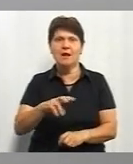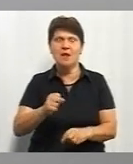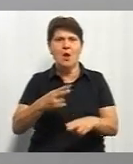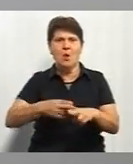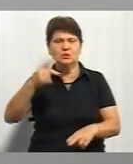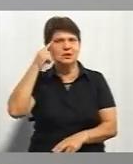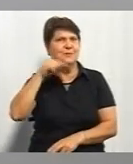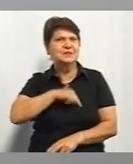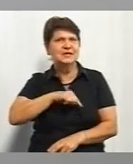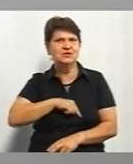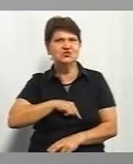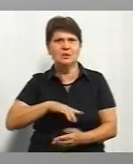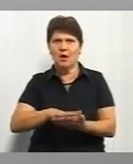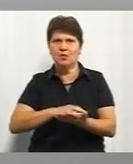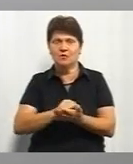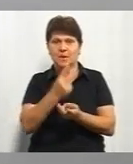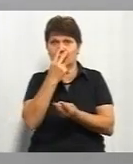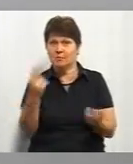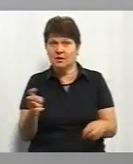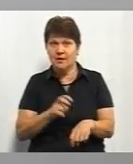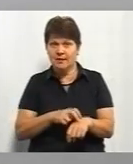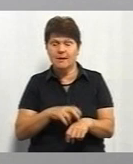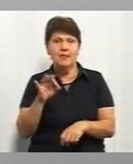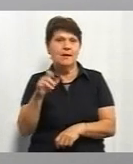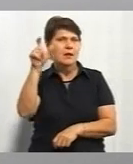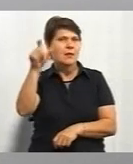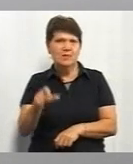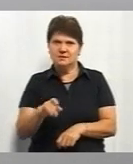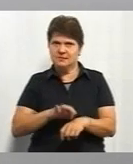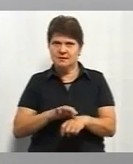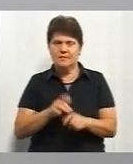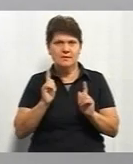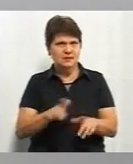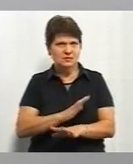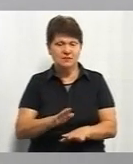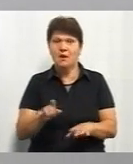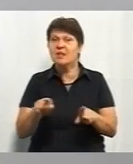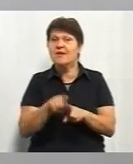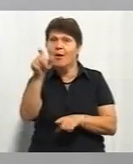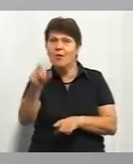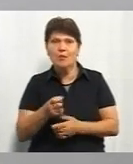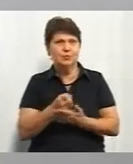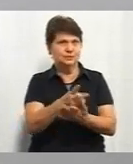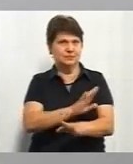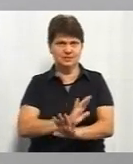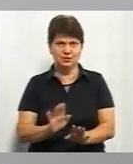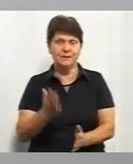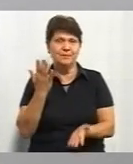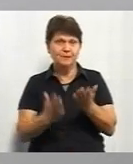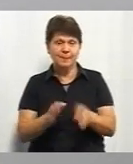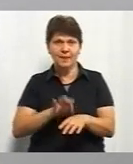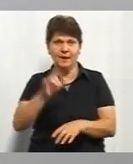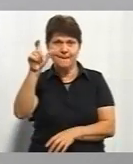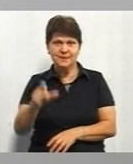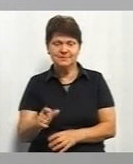психічних розладів не бачить лікарь і пацієнт не дає згоду. Такого пацієнта не госпіталізуємо. Якщо пацієнт